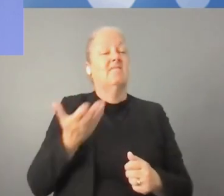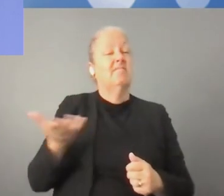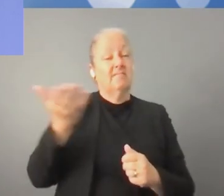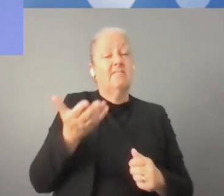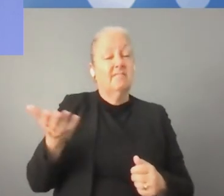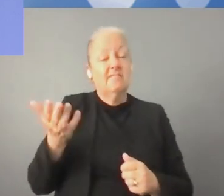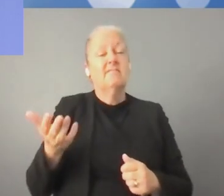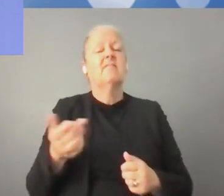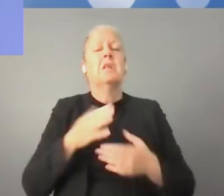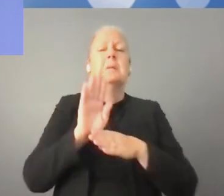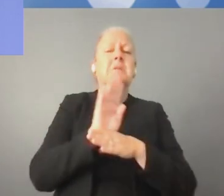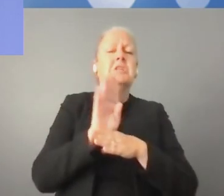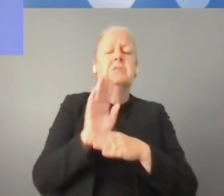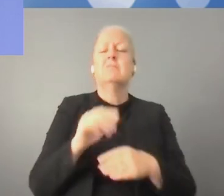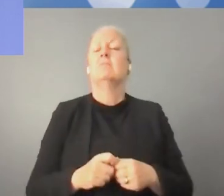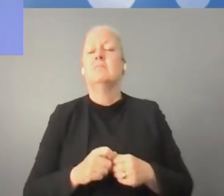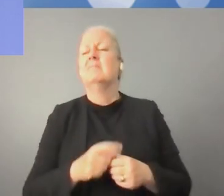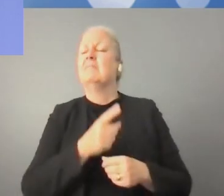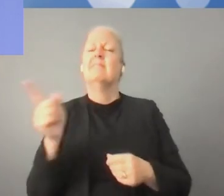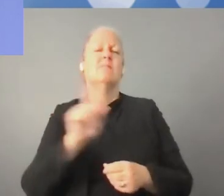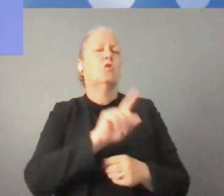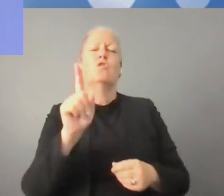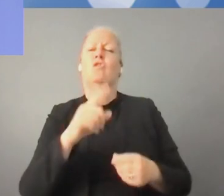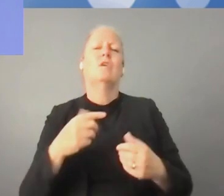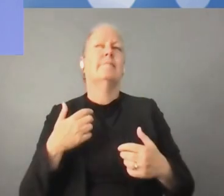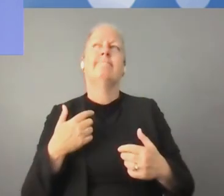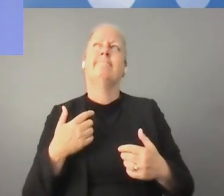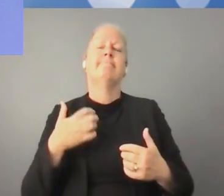بلدي. فنتحدث عن